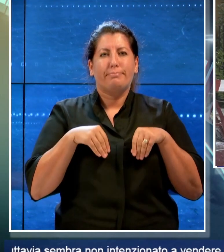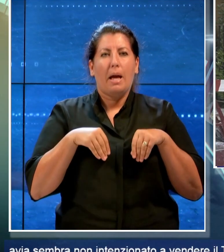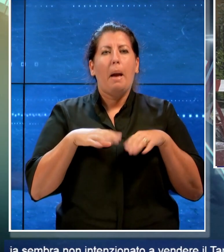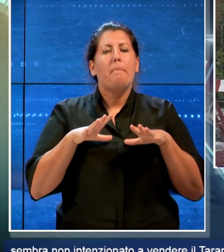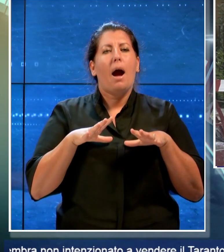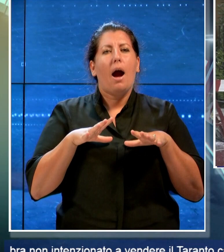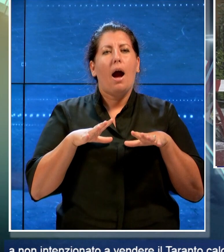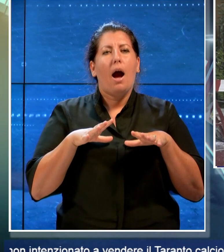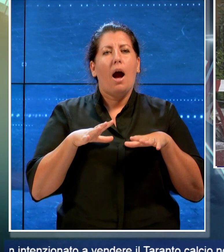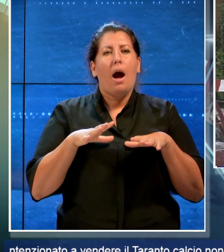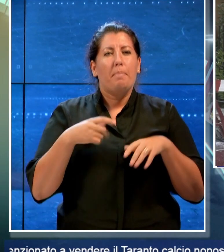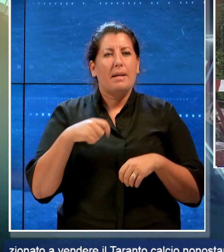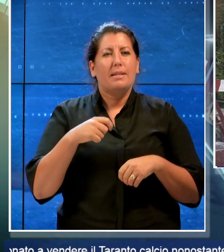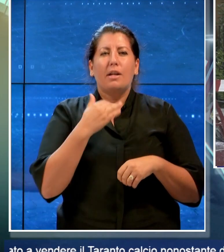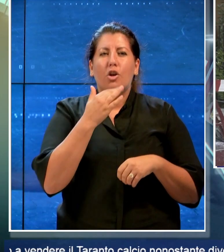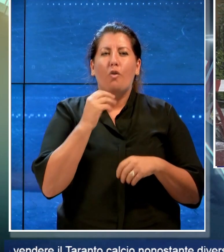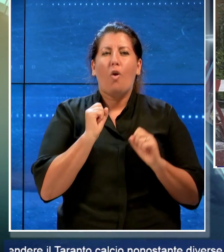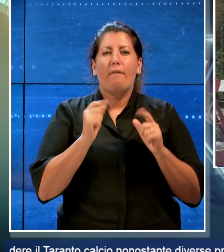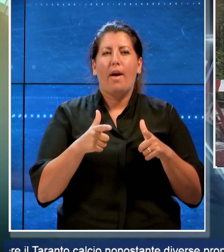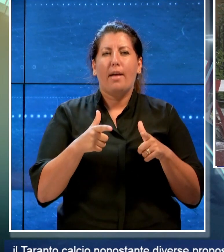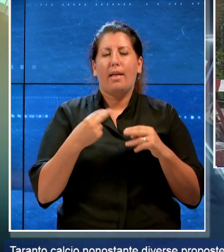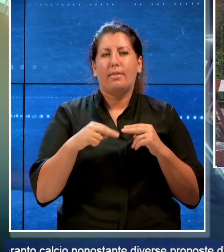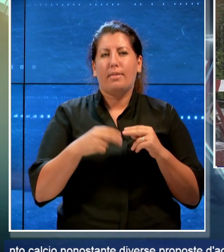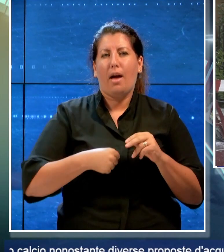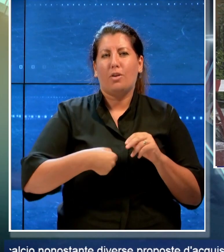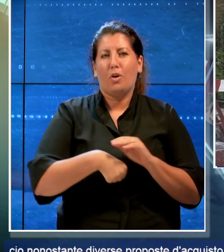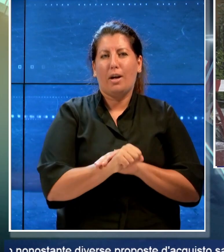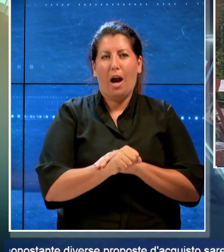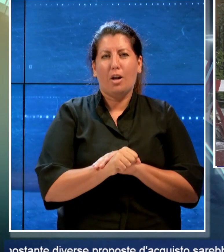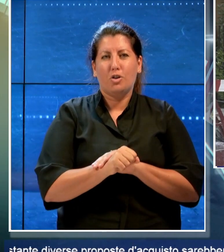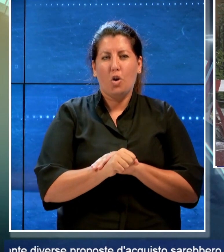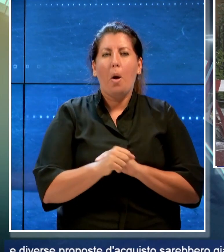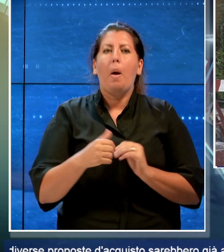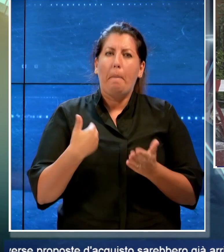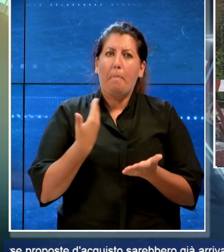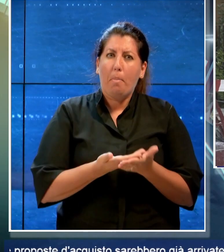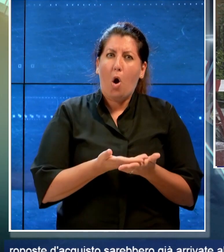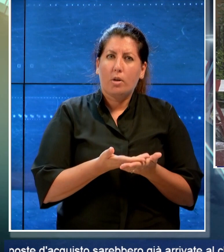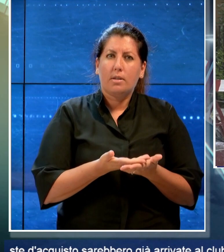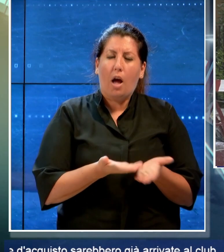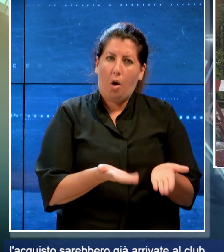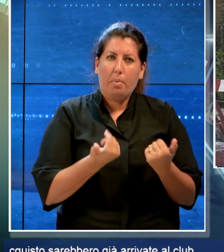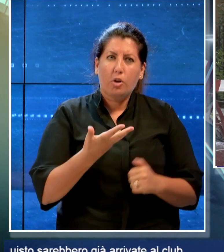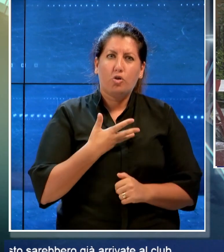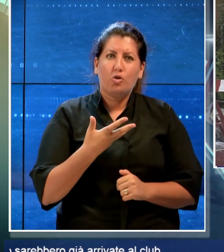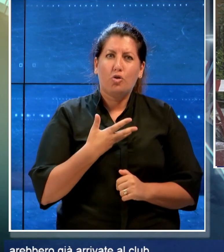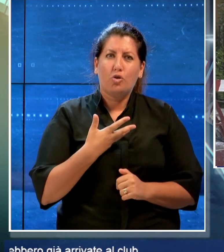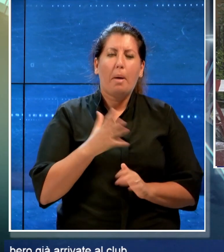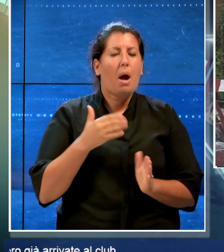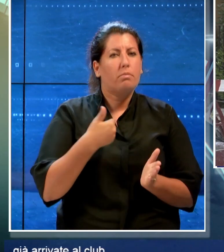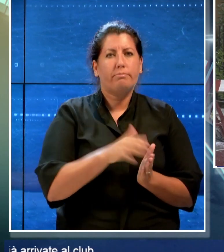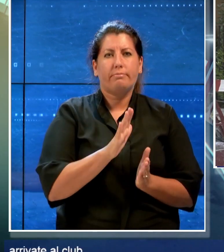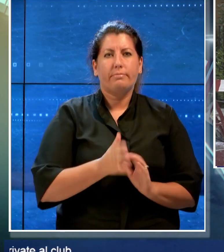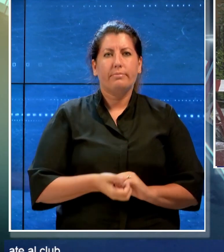a vendere il Taranto Calcio nonostante diverse proposte d'acquisto sarebbero già arrivate al club.